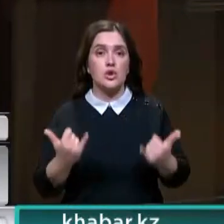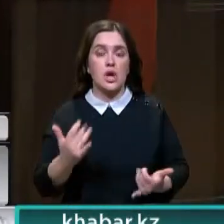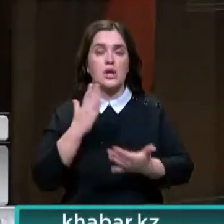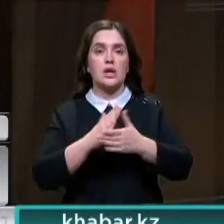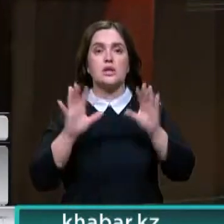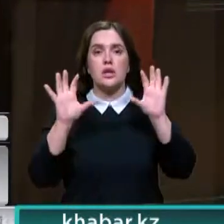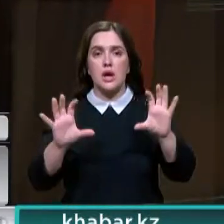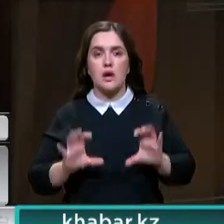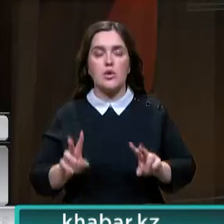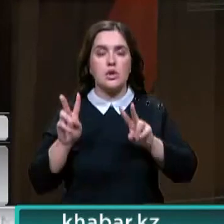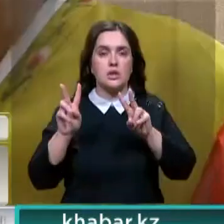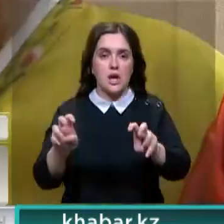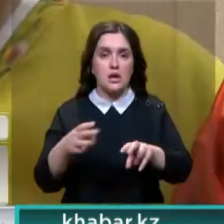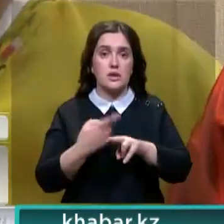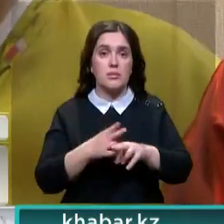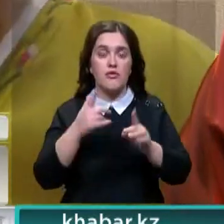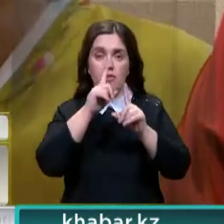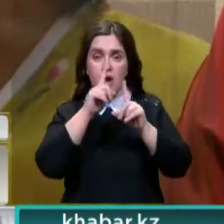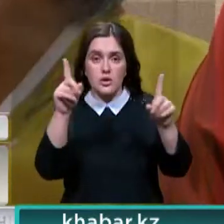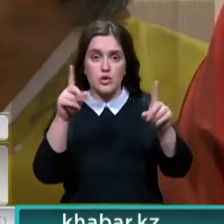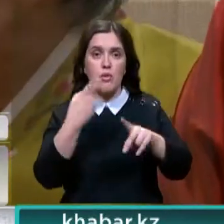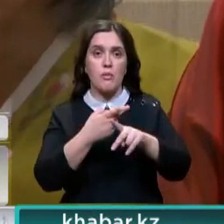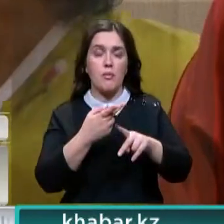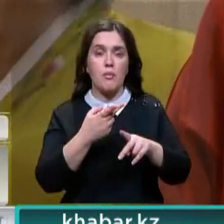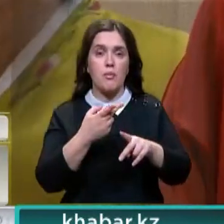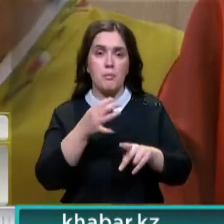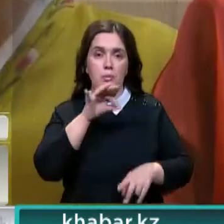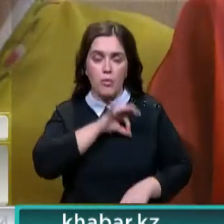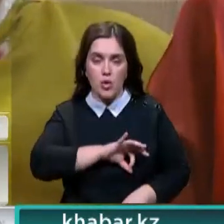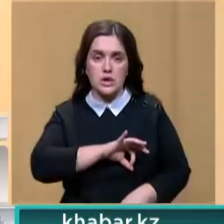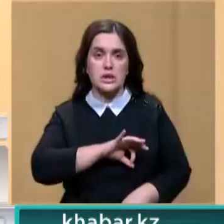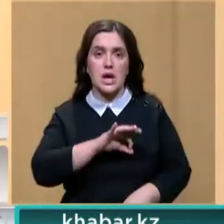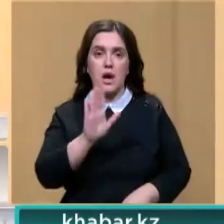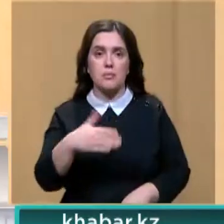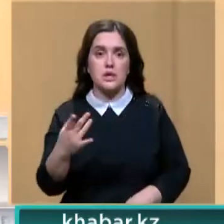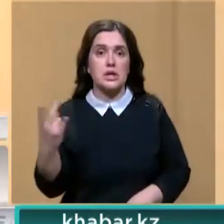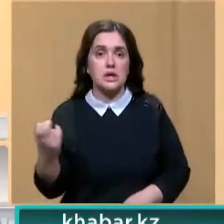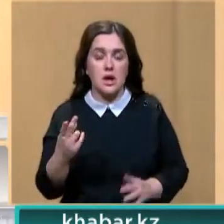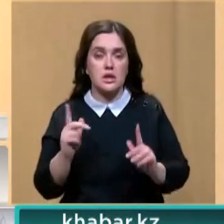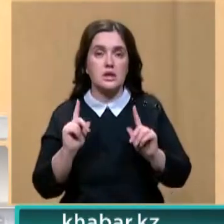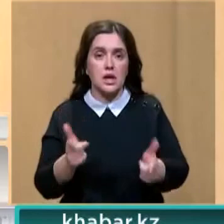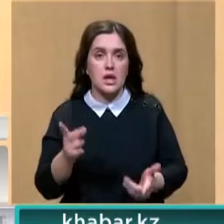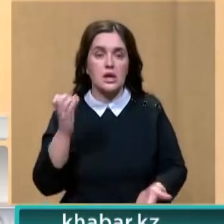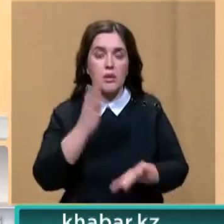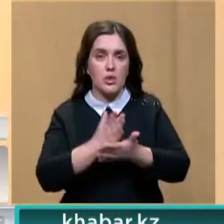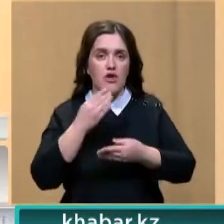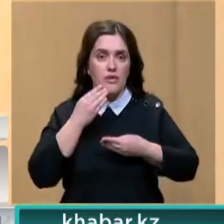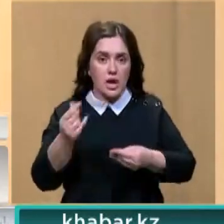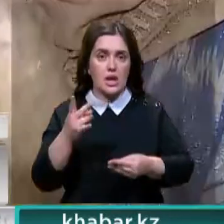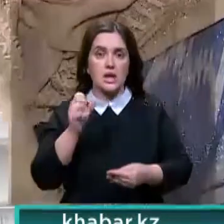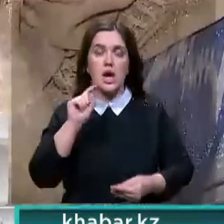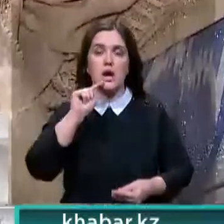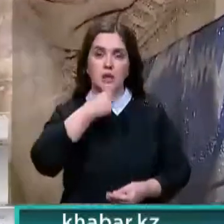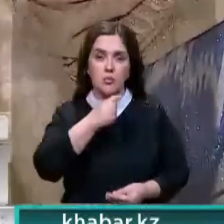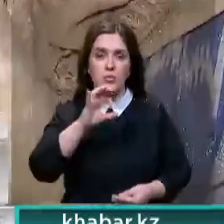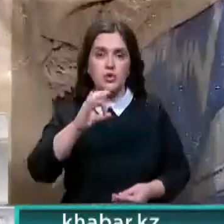конституционным статусом, и эта его особенность приносит колоссальную пользу. Межэтническое согласие напрямую влияет на экономику и